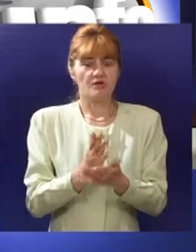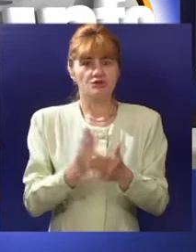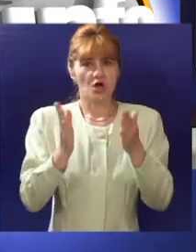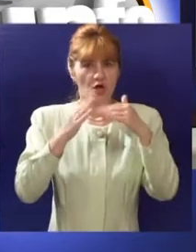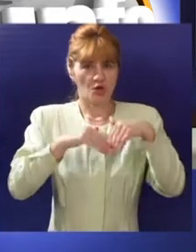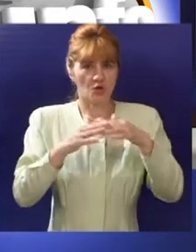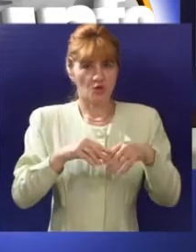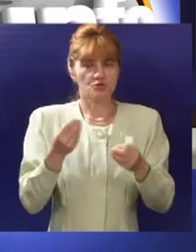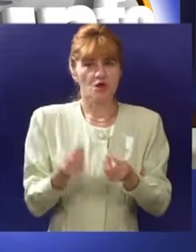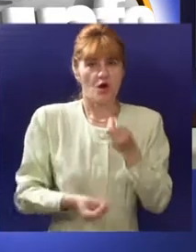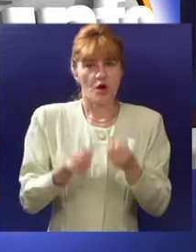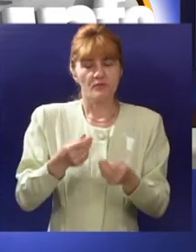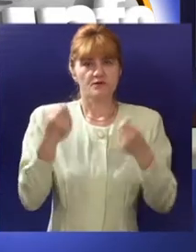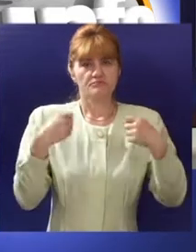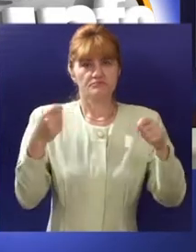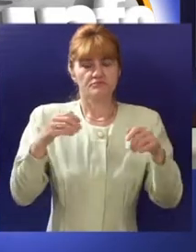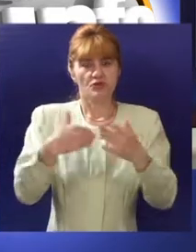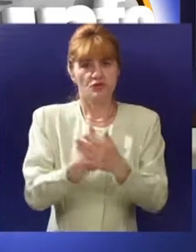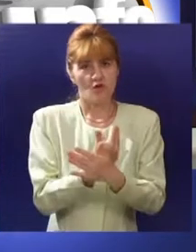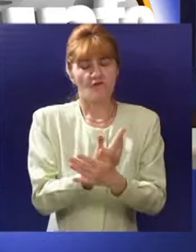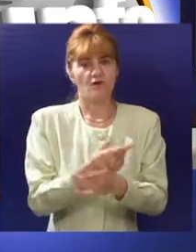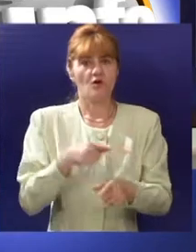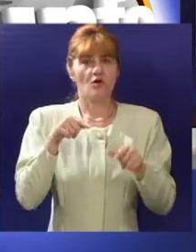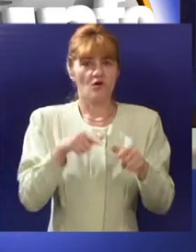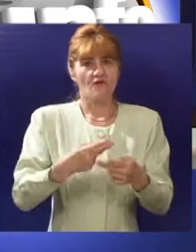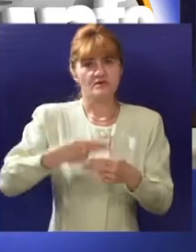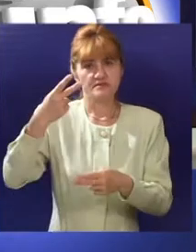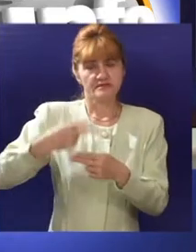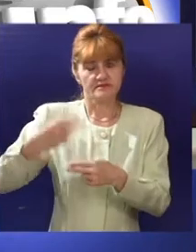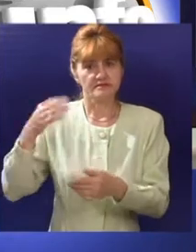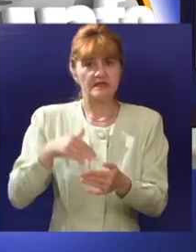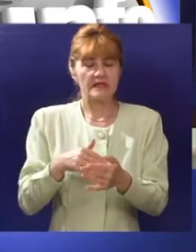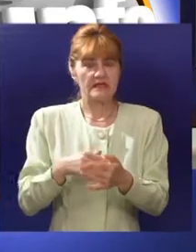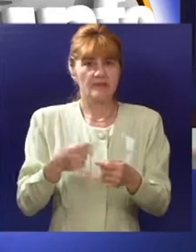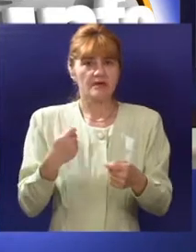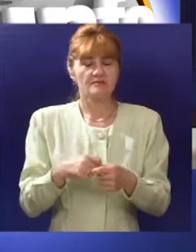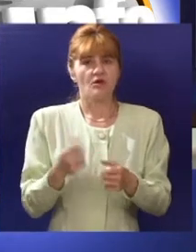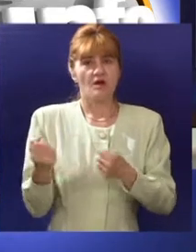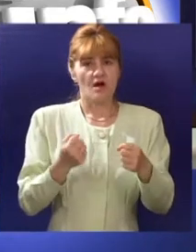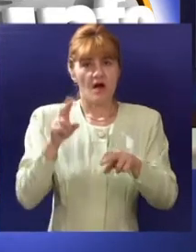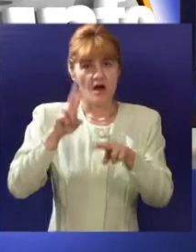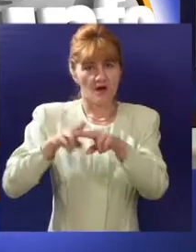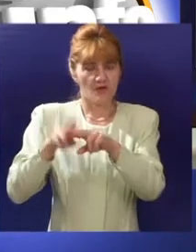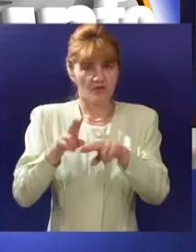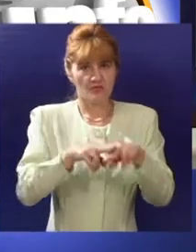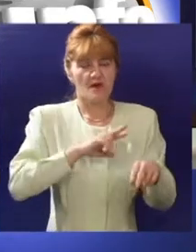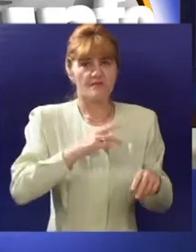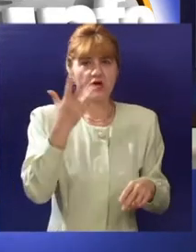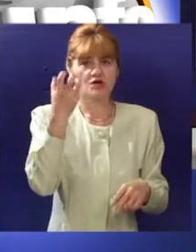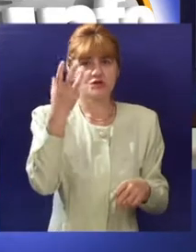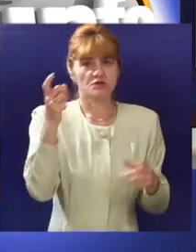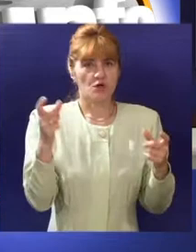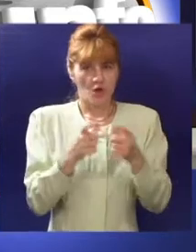predviđa se rušenje postojećeg obdaništa i izgradnja novog. Objekat treba da se sruši kako bi se izgradila garaža kapaciteta 400